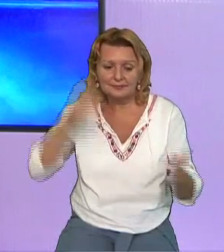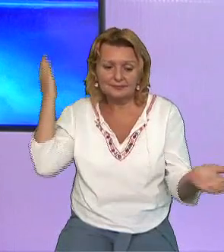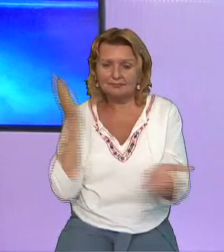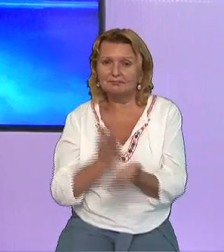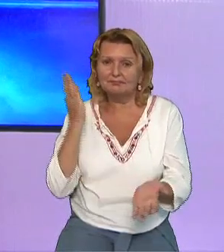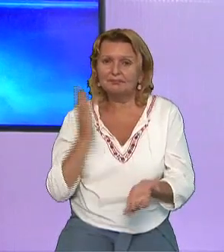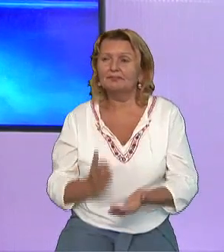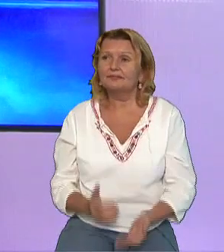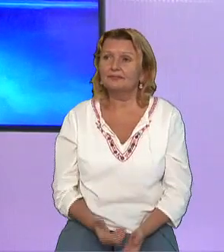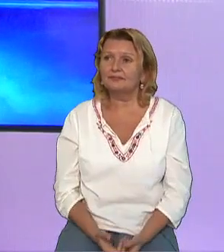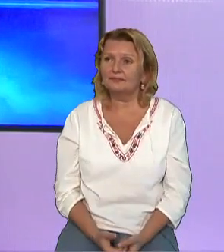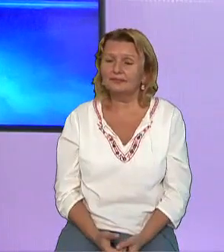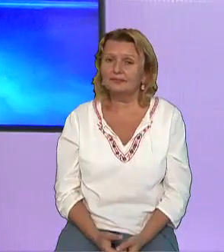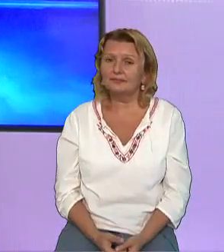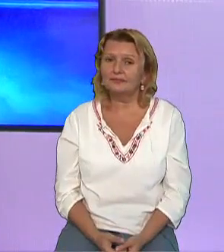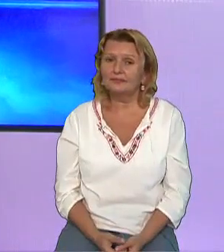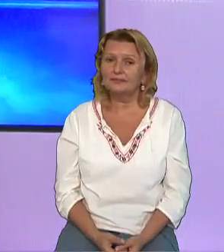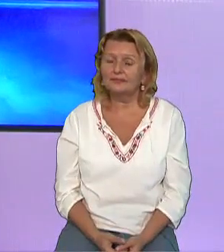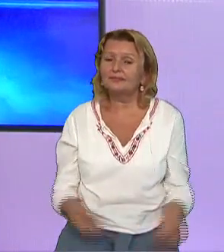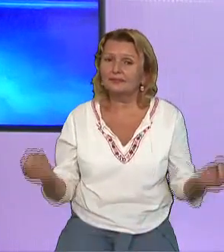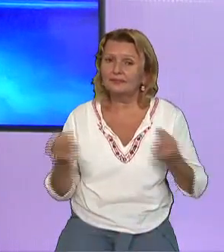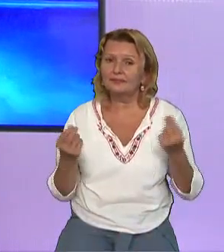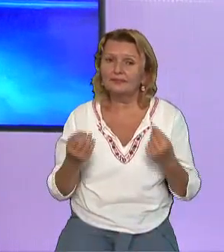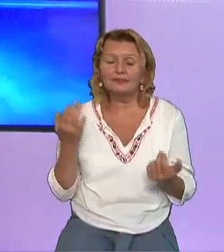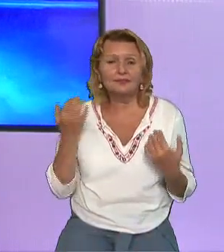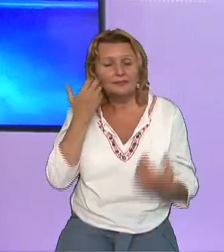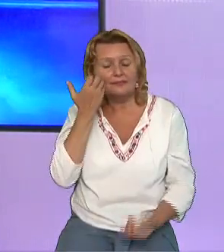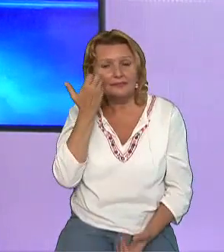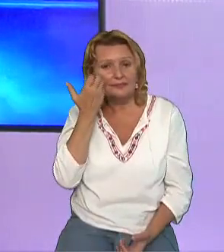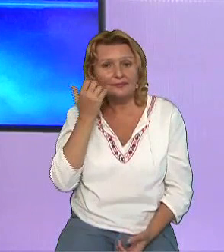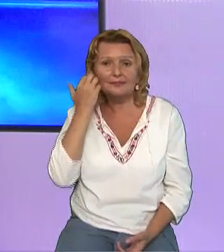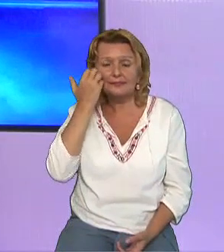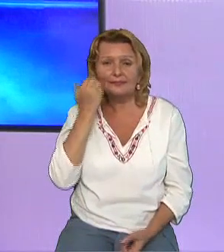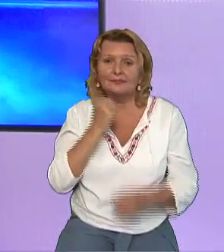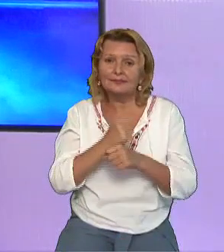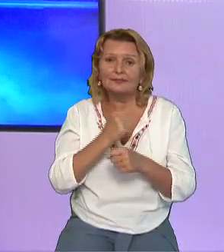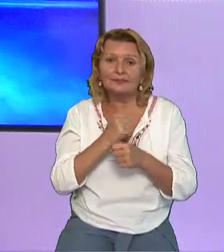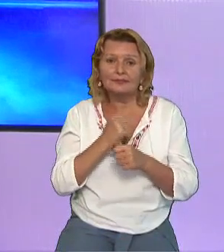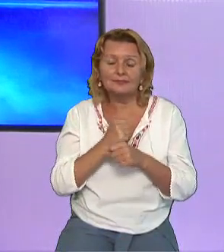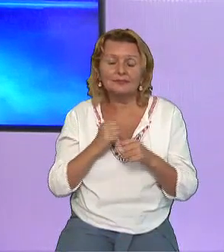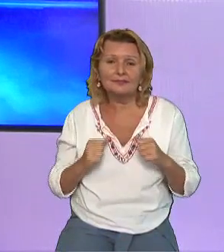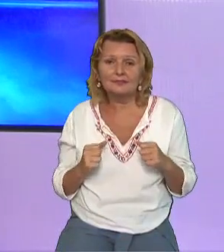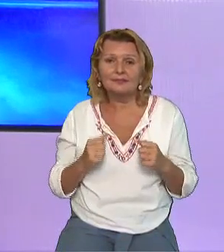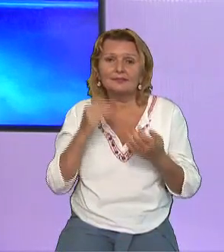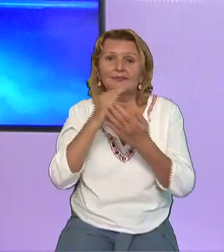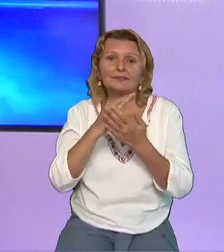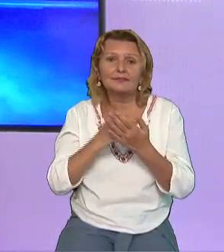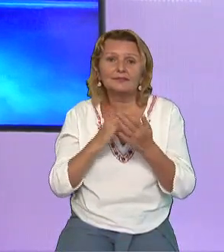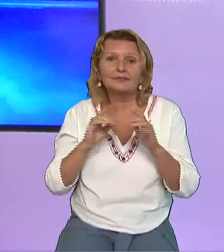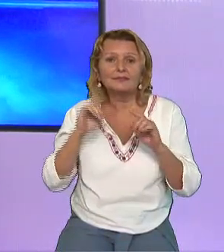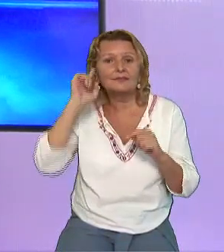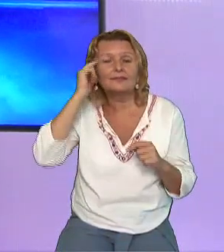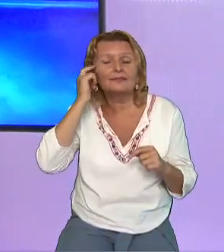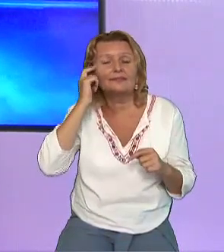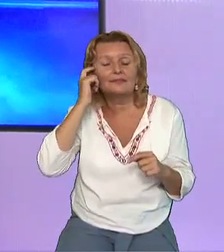atunci când faci o lucrare a lui Dumnezeu, Trebuie să știi cu cine te bați. Nu urăște nimic satana mai mult pe lumea asta